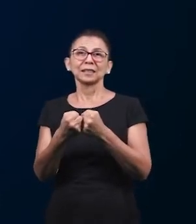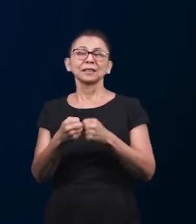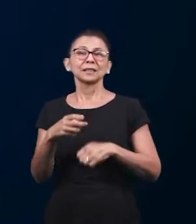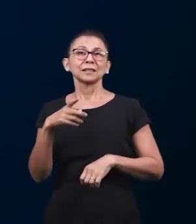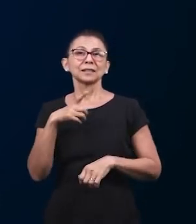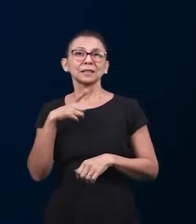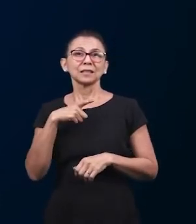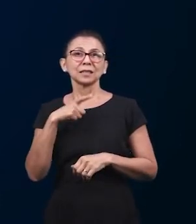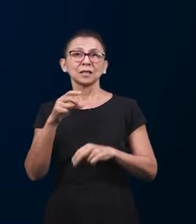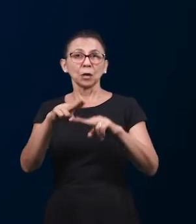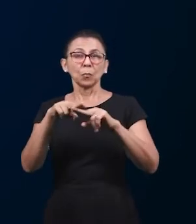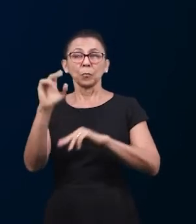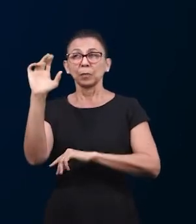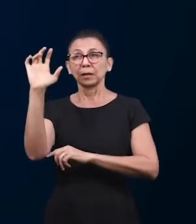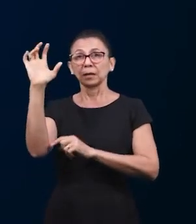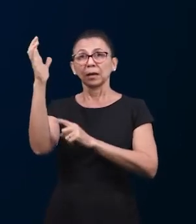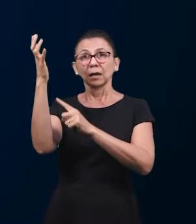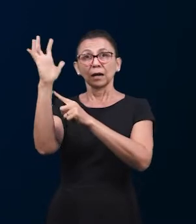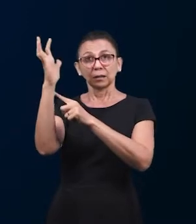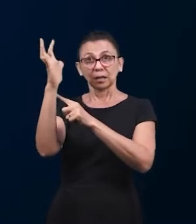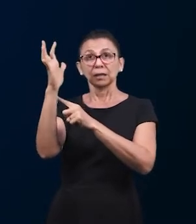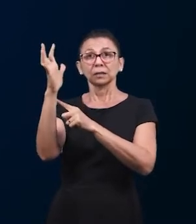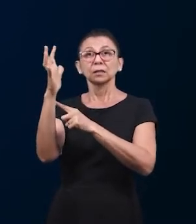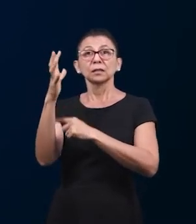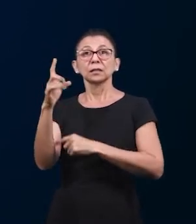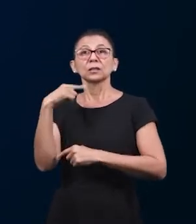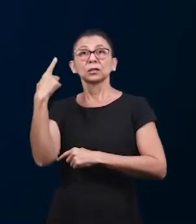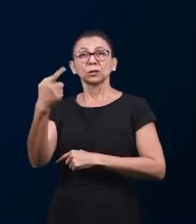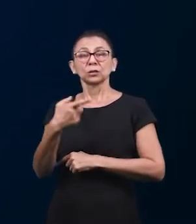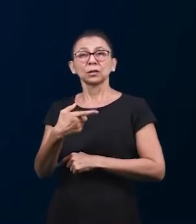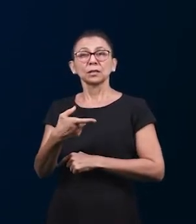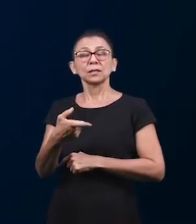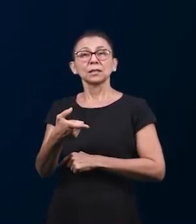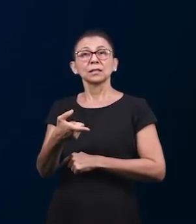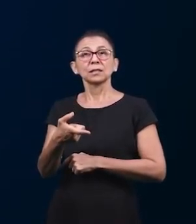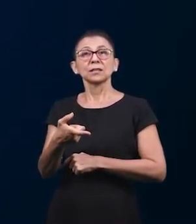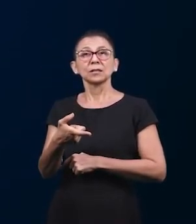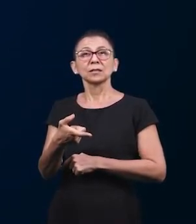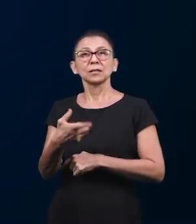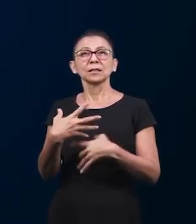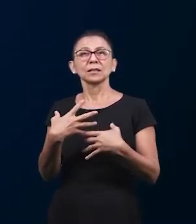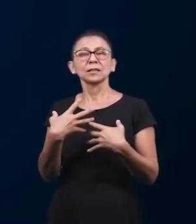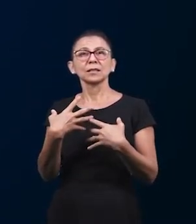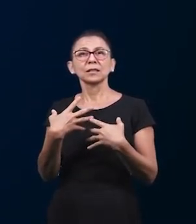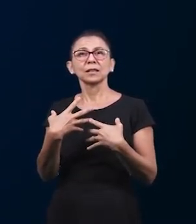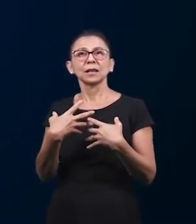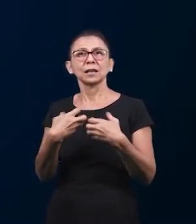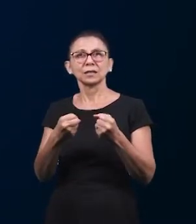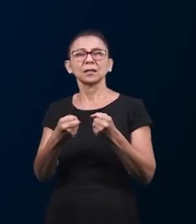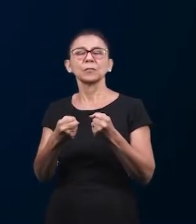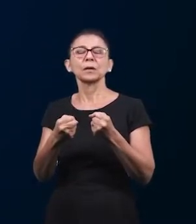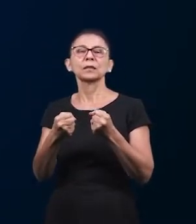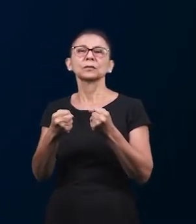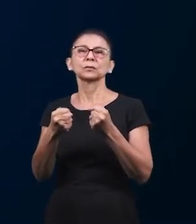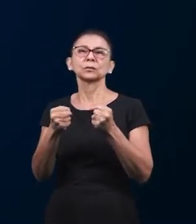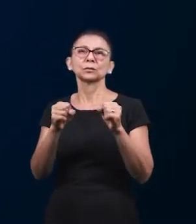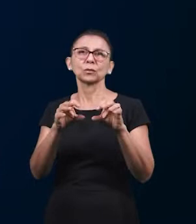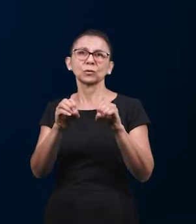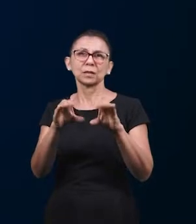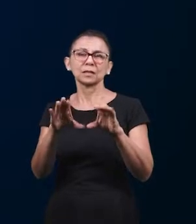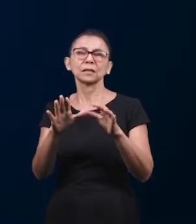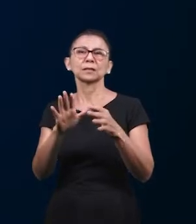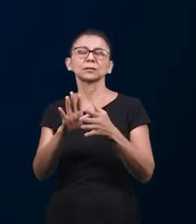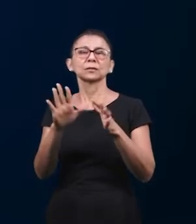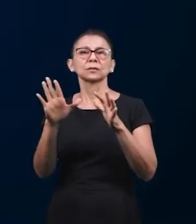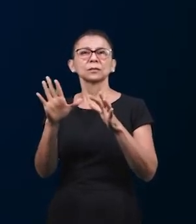уроки воскресной школы. Мы рады, потому что город Матагалпа, он получает постоянно воскресенье